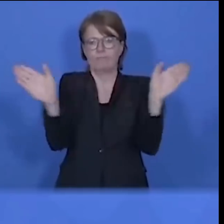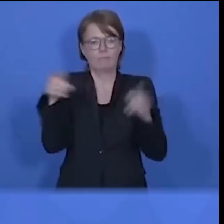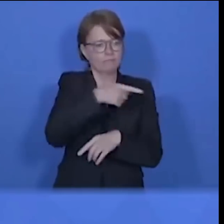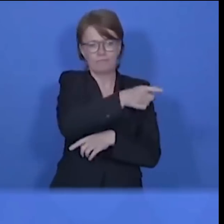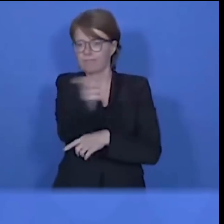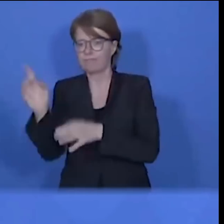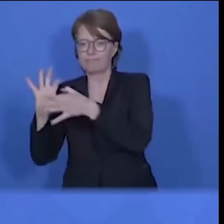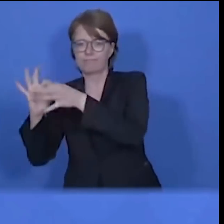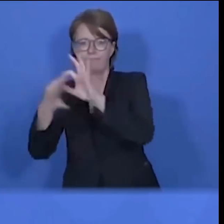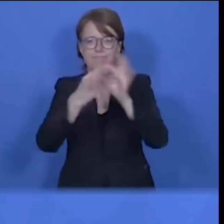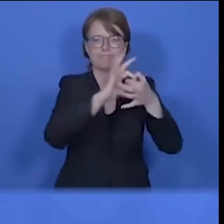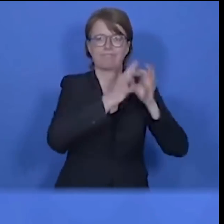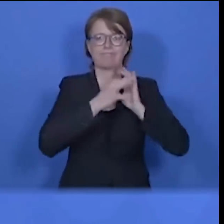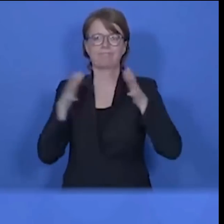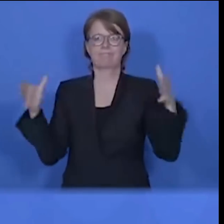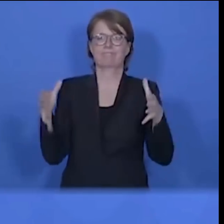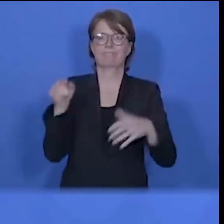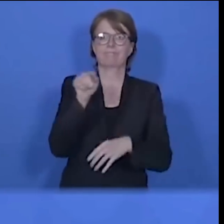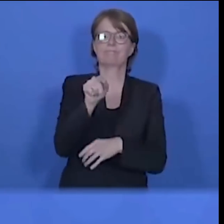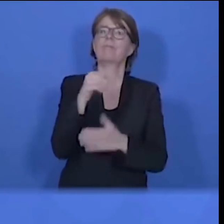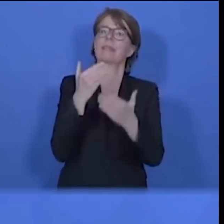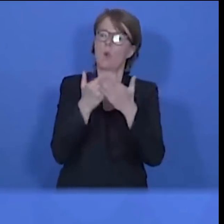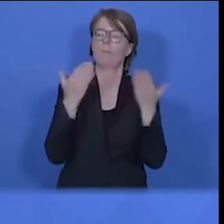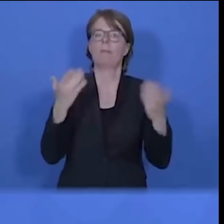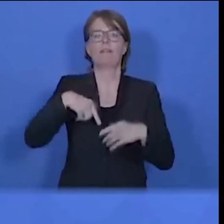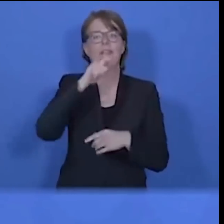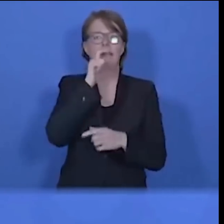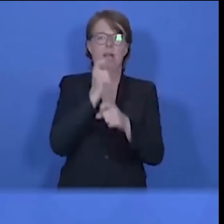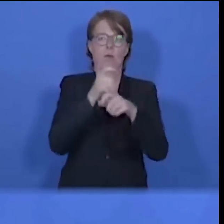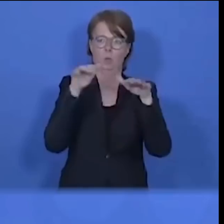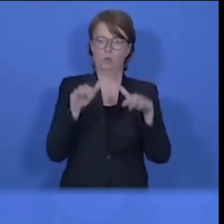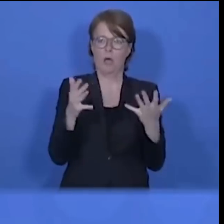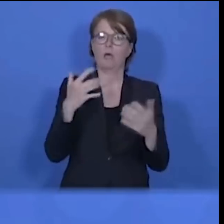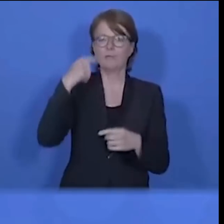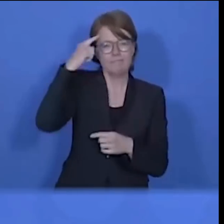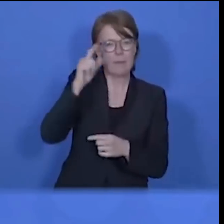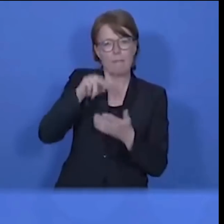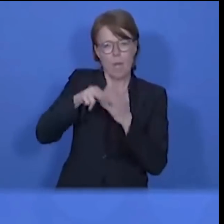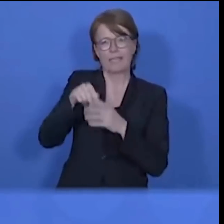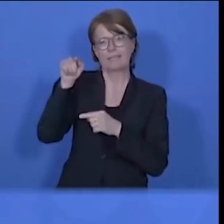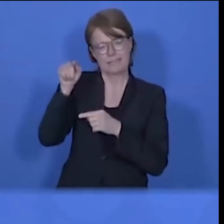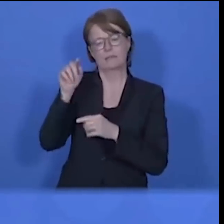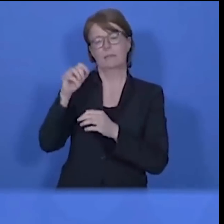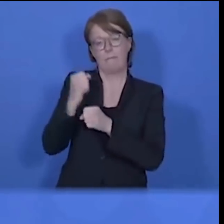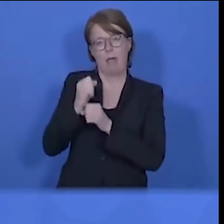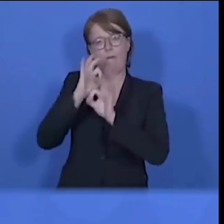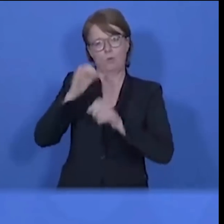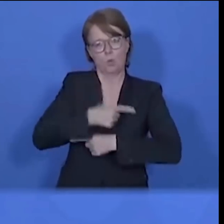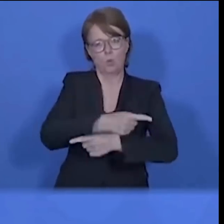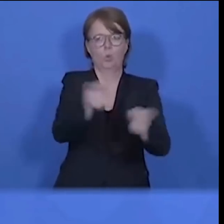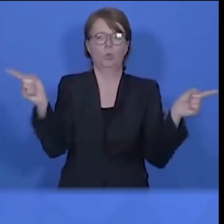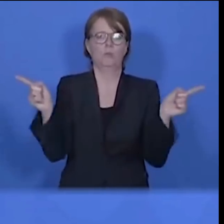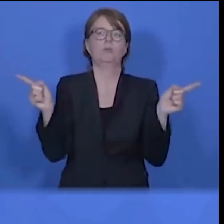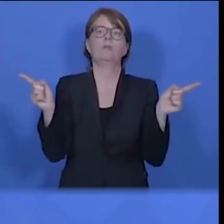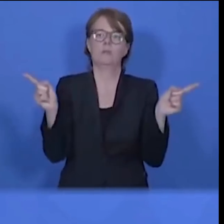Und immer wieder haben wir die große Verantwortung, alles, was wir in unserer Macht haben, zu tun, damit